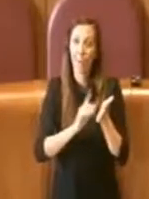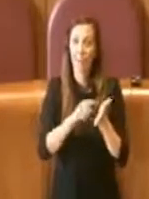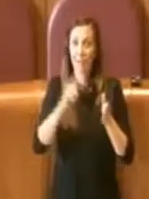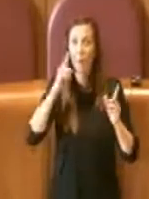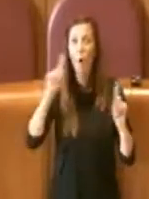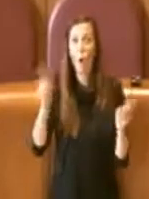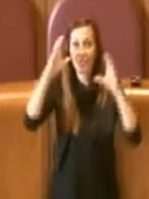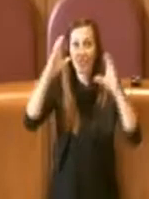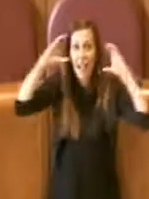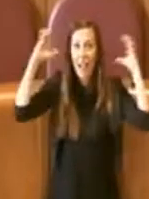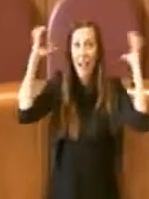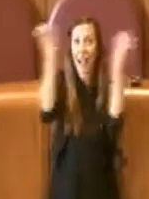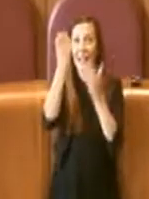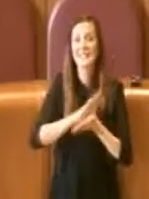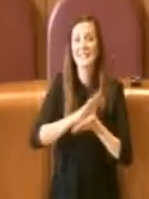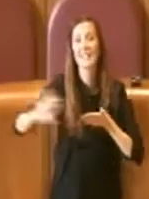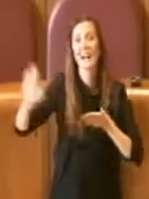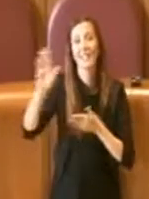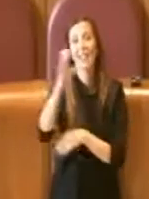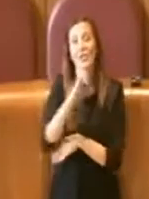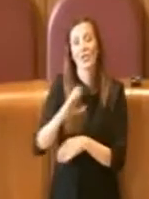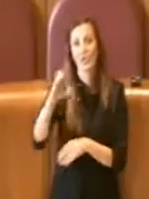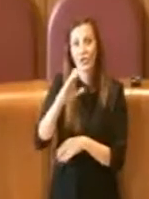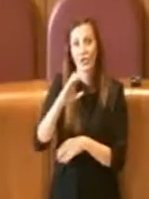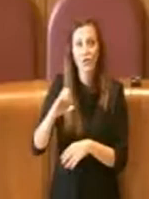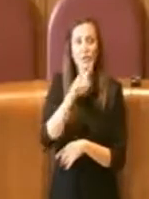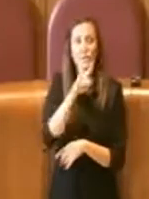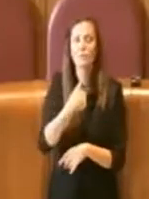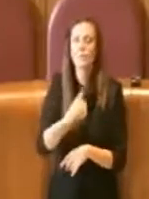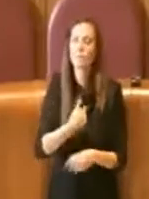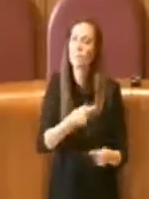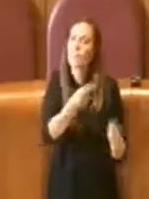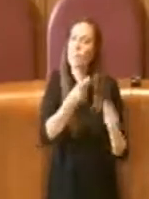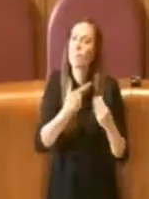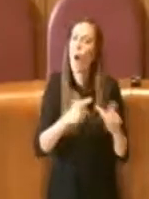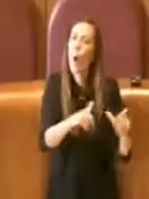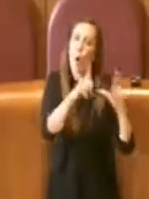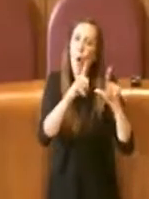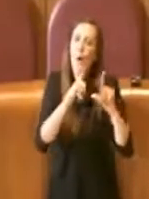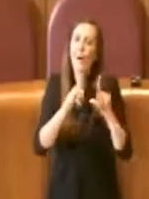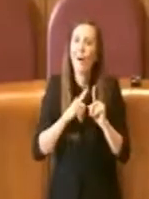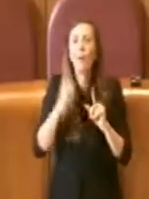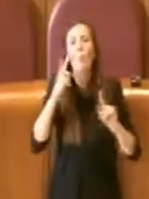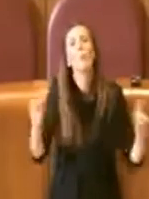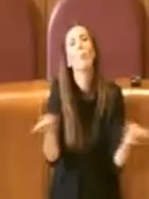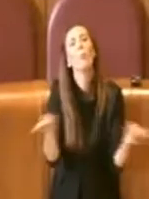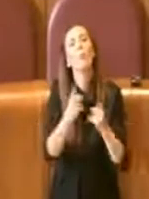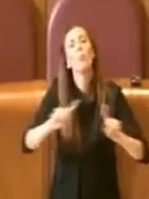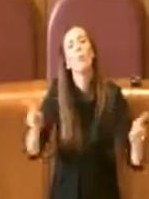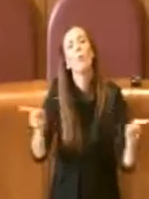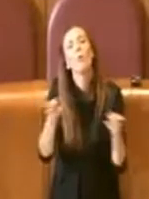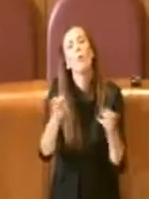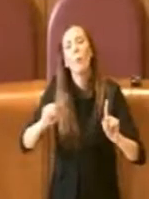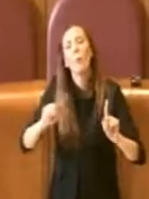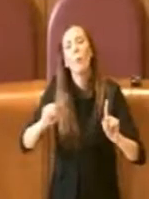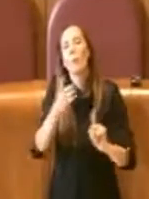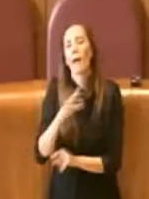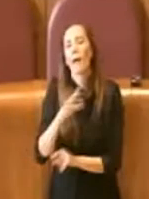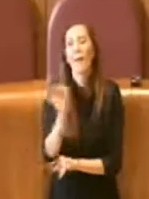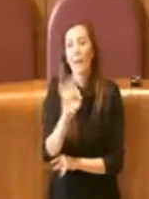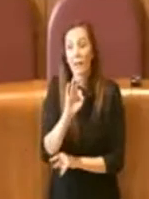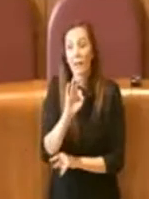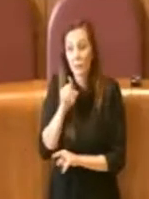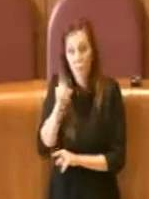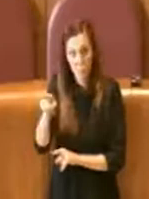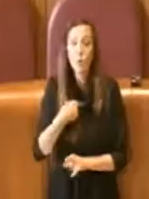Santa Cecilia per averci omaggiato della sua celestiale musica, orchestra che il maestro Morricone ha anche diretto e dove si è